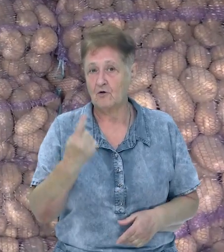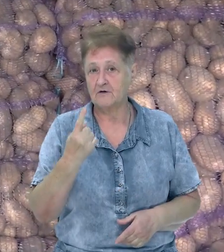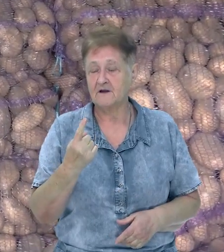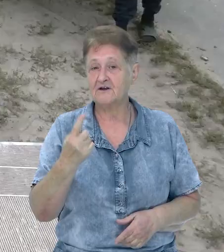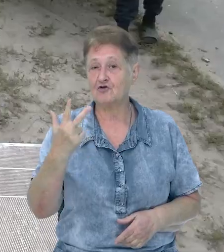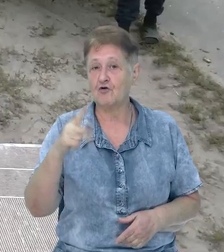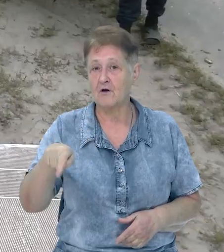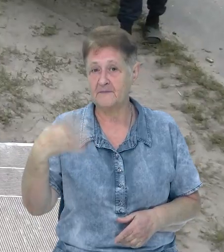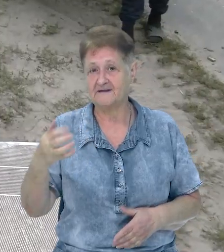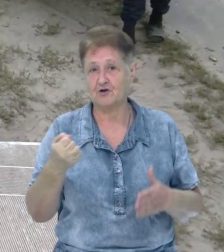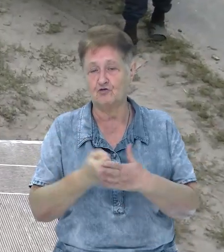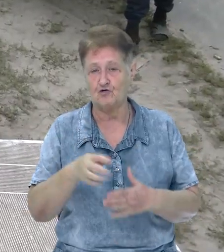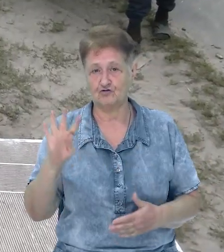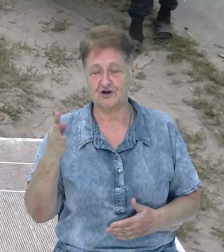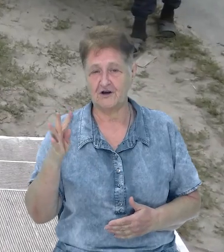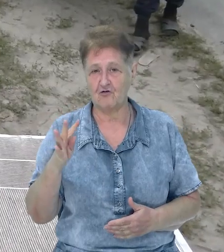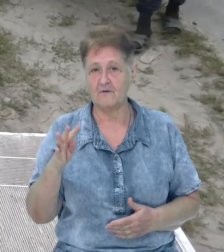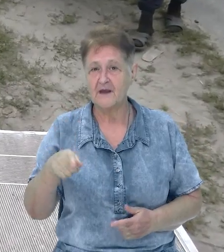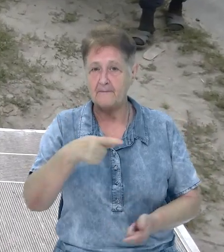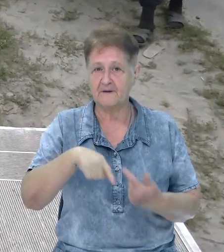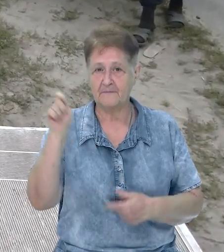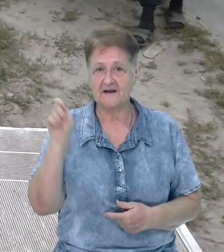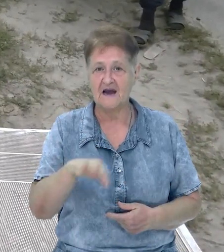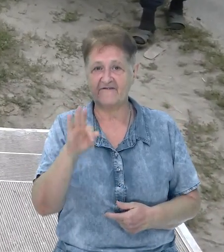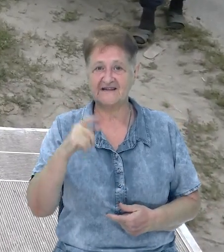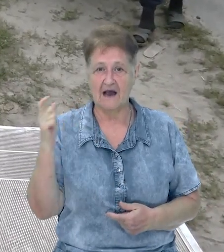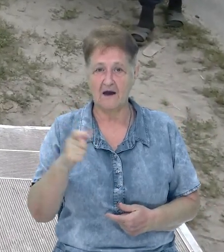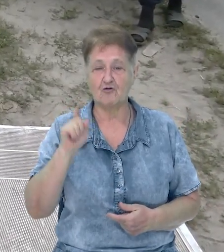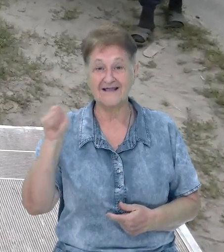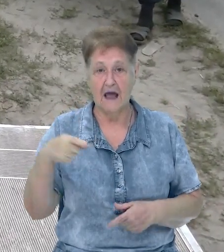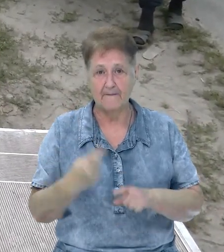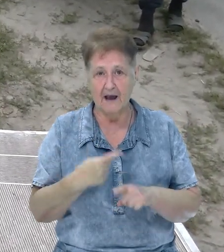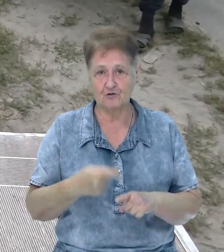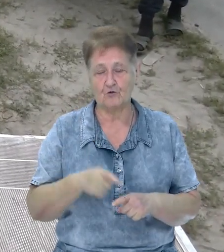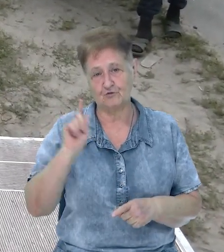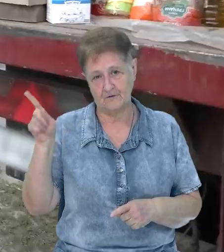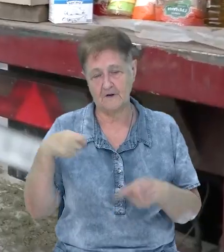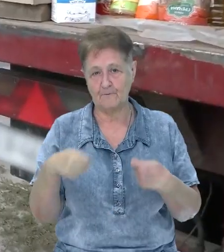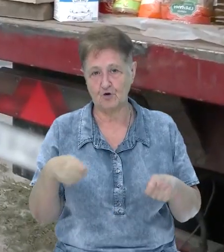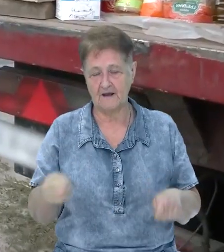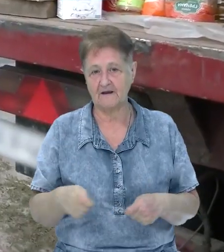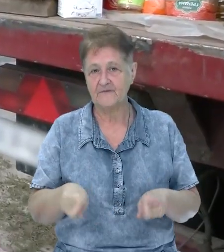від трьох з половиною до чотирьох гривень. Підприємець приїхав з Харкова. Там же картоплю і перепродає.